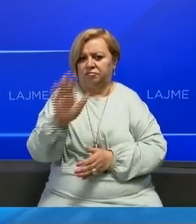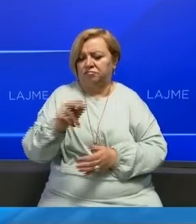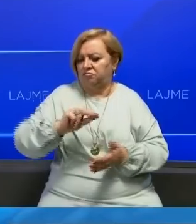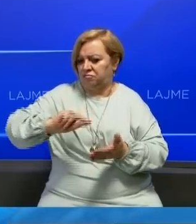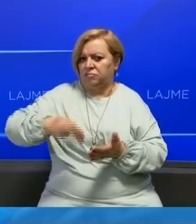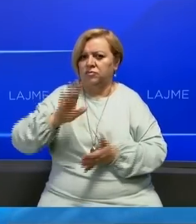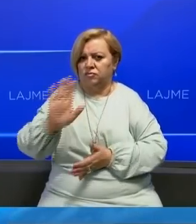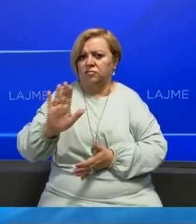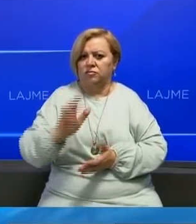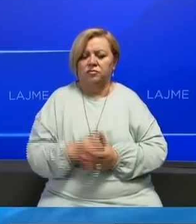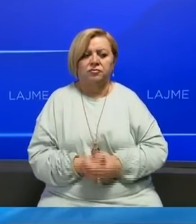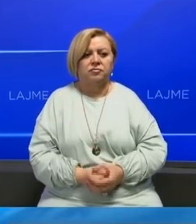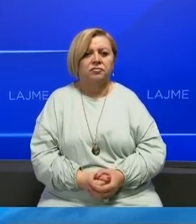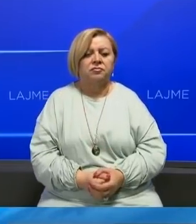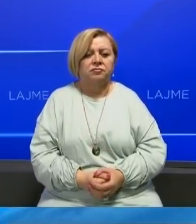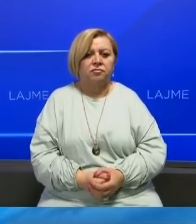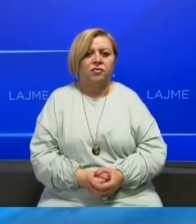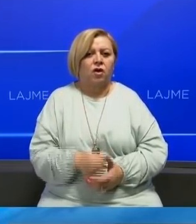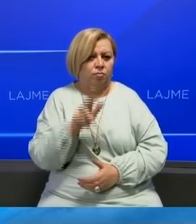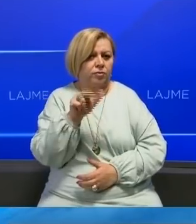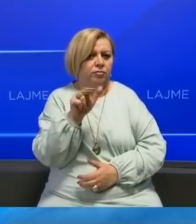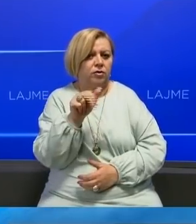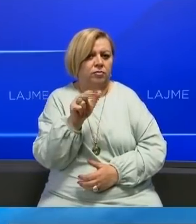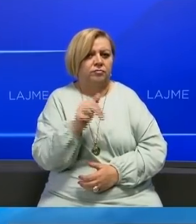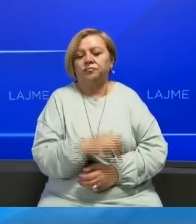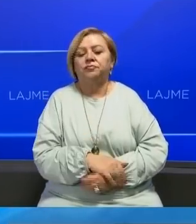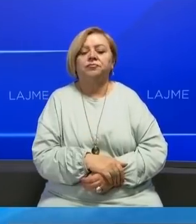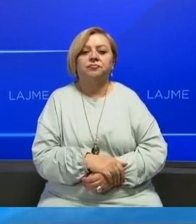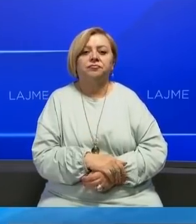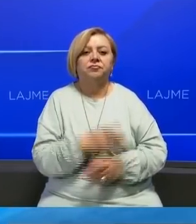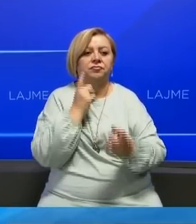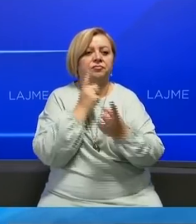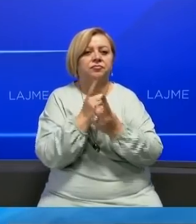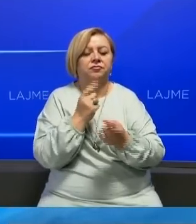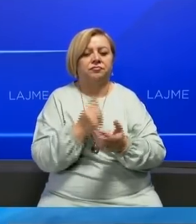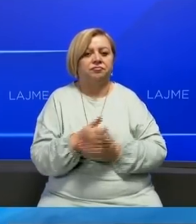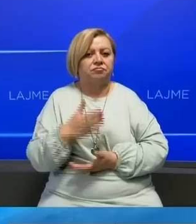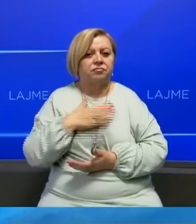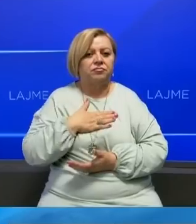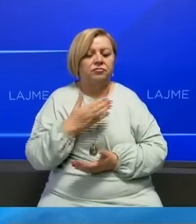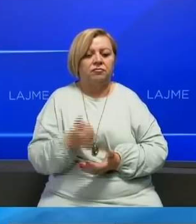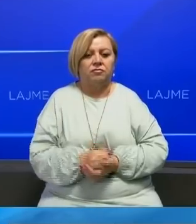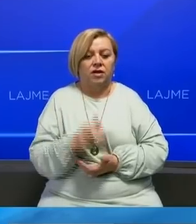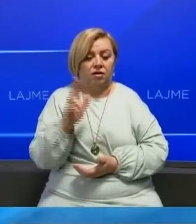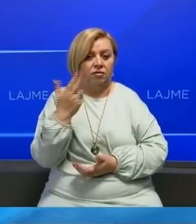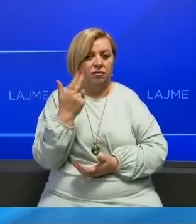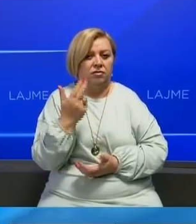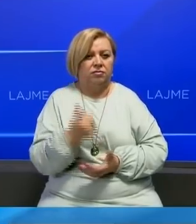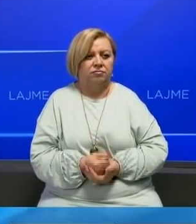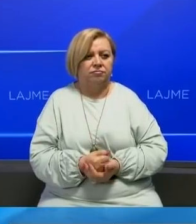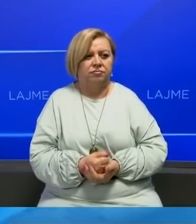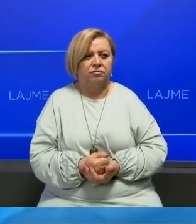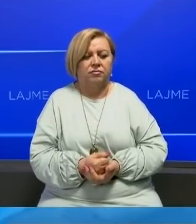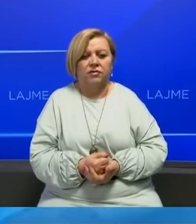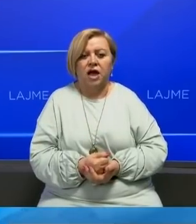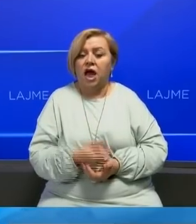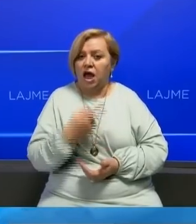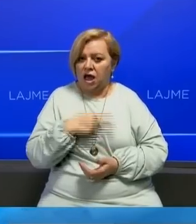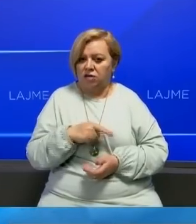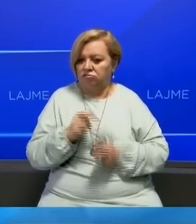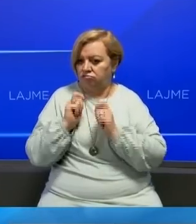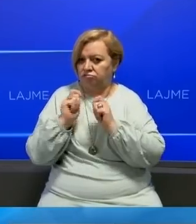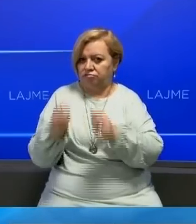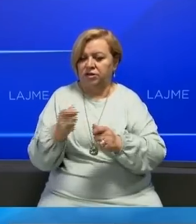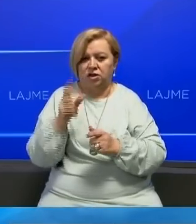pësirë të media dhe kam të shirë mediju. Po, po, ka qenë kërkesë të tyre gjatë akimin që kemi pas ne, me fëtjes të tyre dhe me pas ankesë që i ka